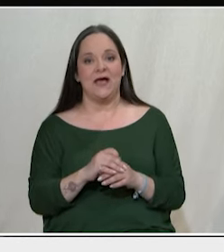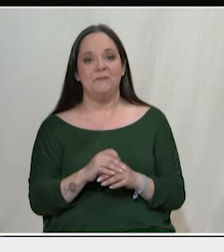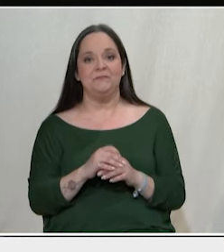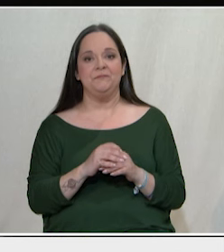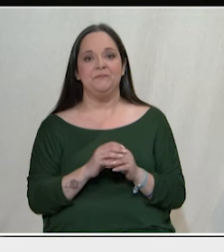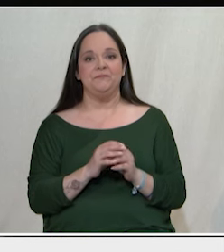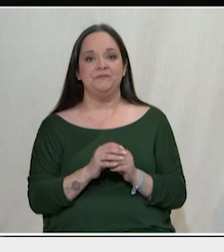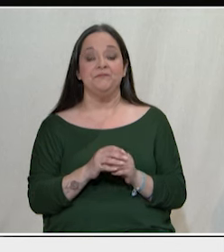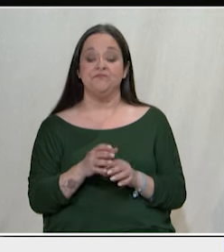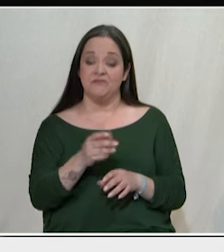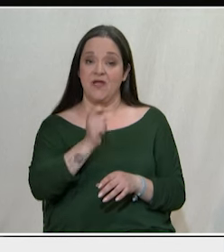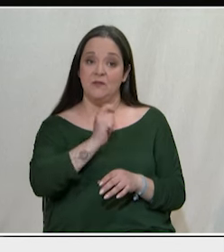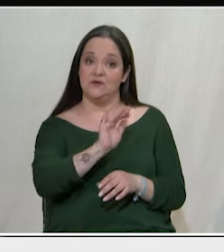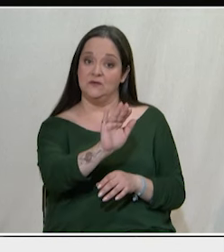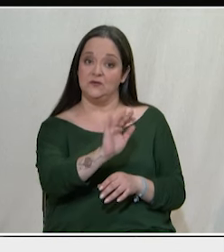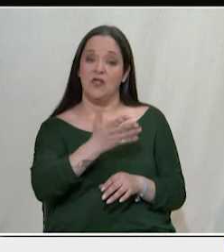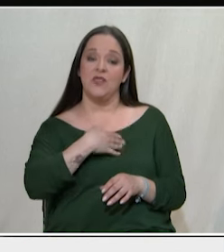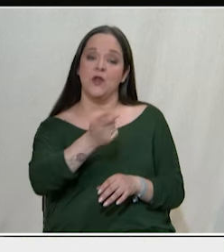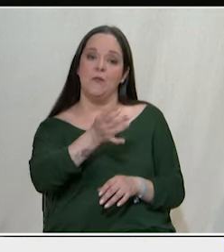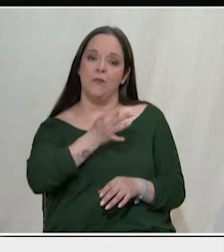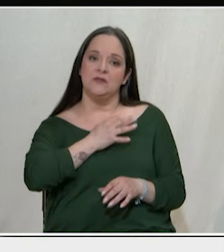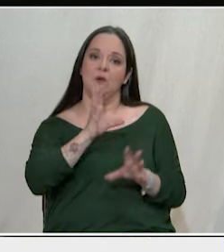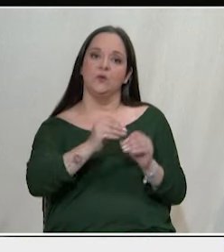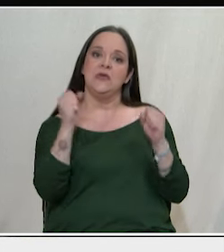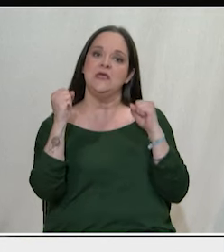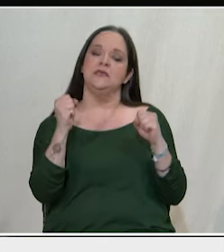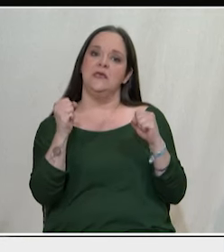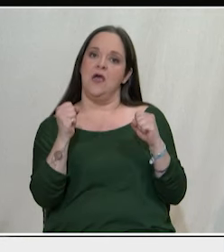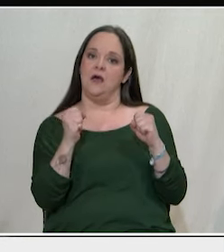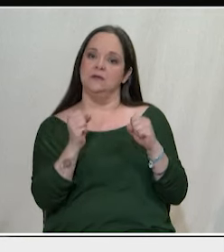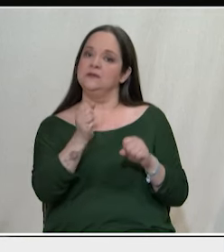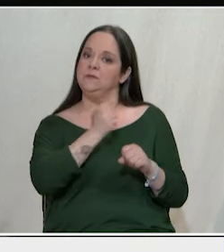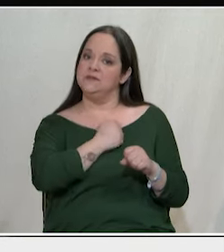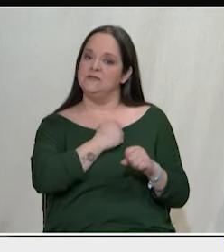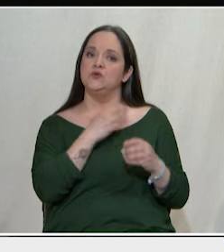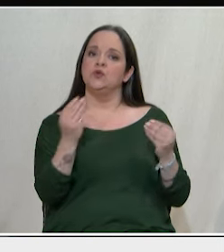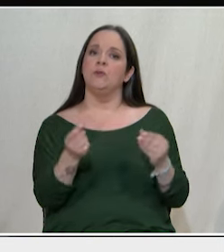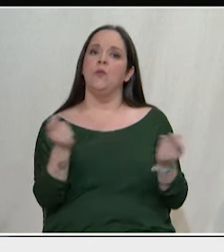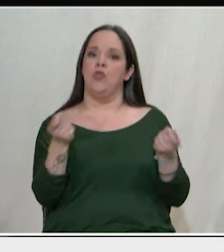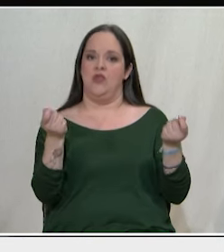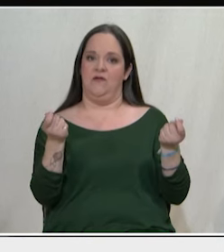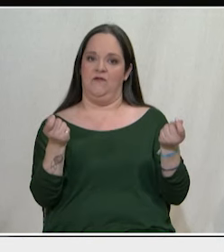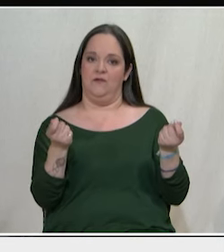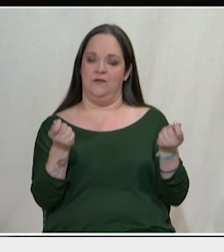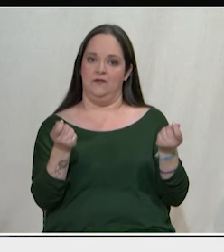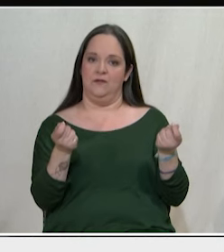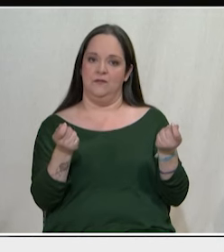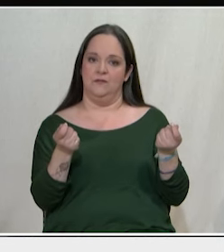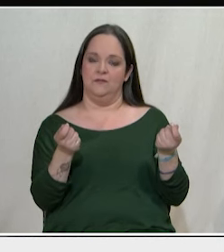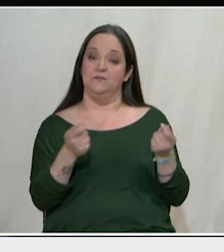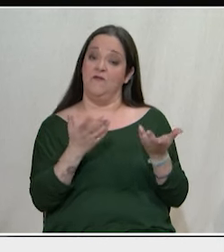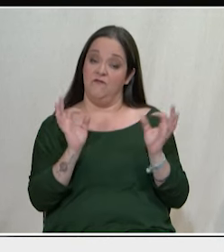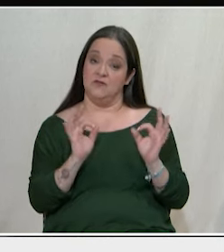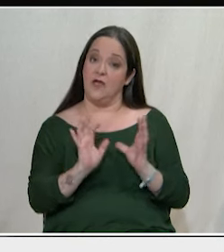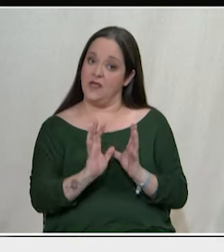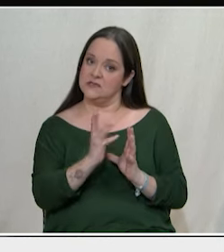Θέλω να μου πείτε όμως ένα θέμα τώρα για την υγεία. Εάν πιστεύετε ότι όπως λειτουργεί σήμερα έχουν βήματα γίνει θετικά,